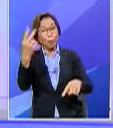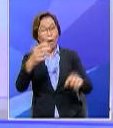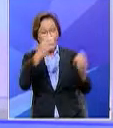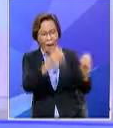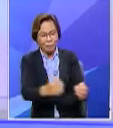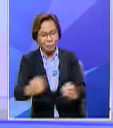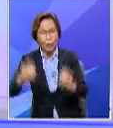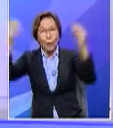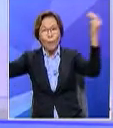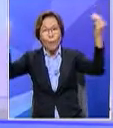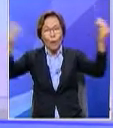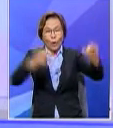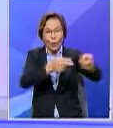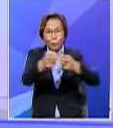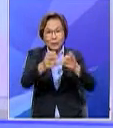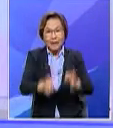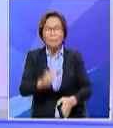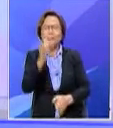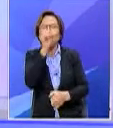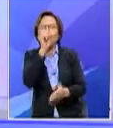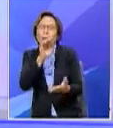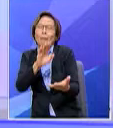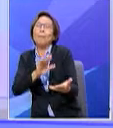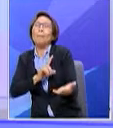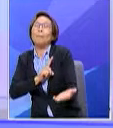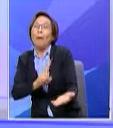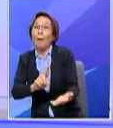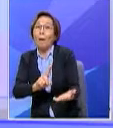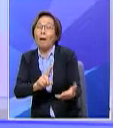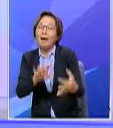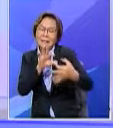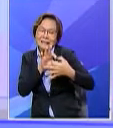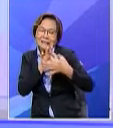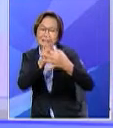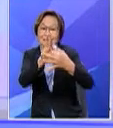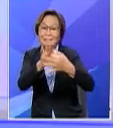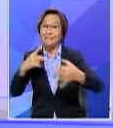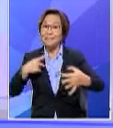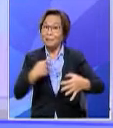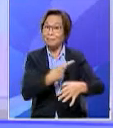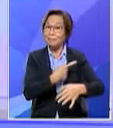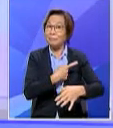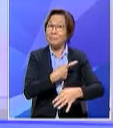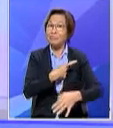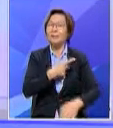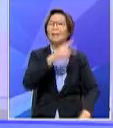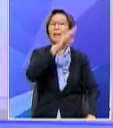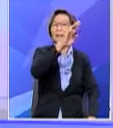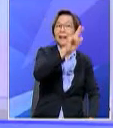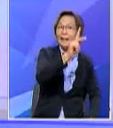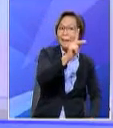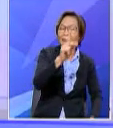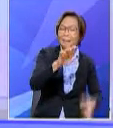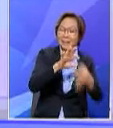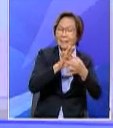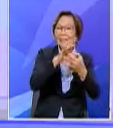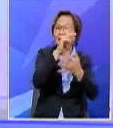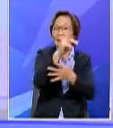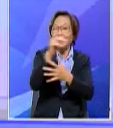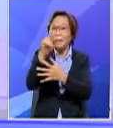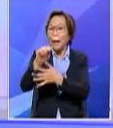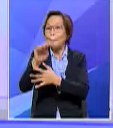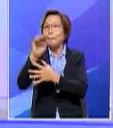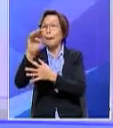Majlis Usahawan Nasyid Malaysia, MUNSHIP dengan kerjasama kami di Kementerian Komunikasi dan Multimedia dan